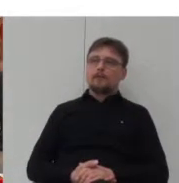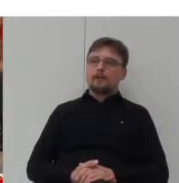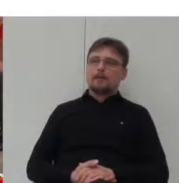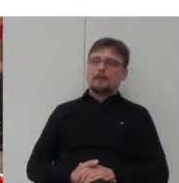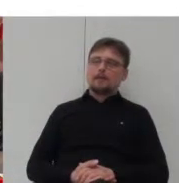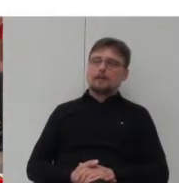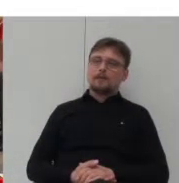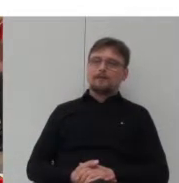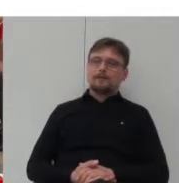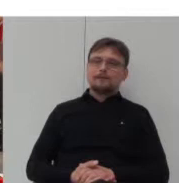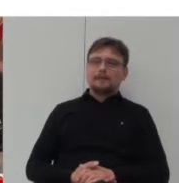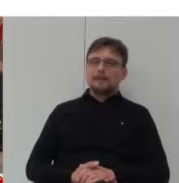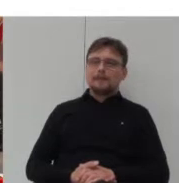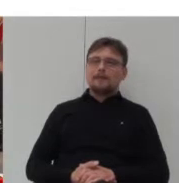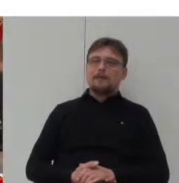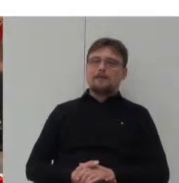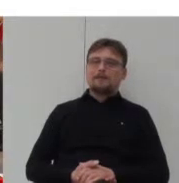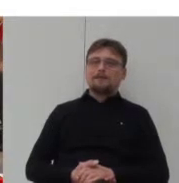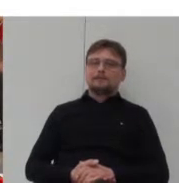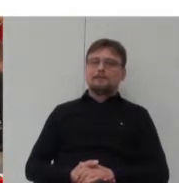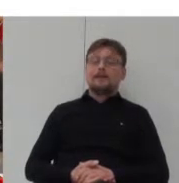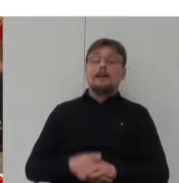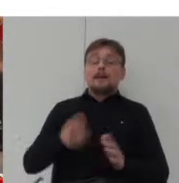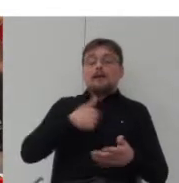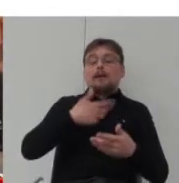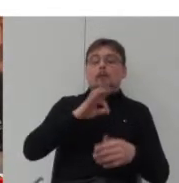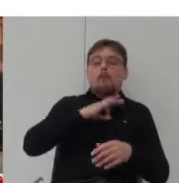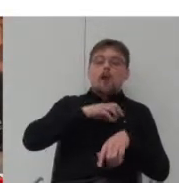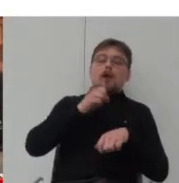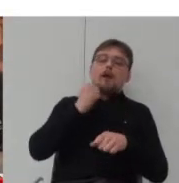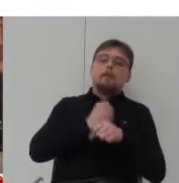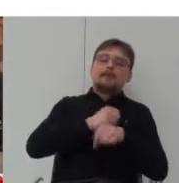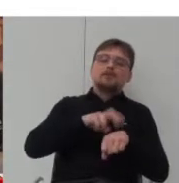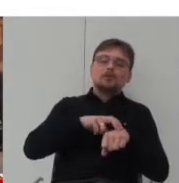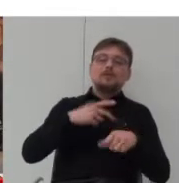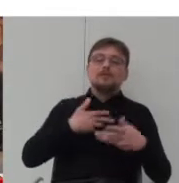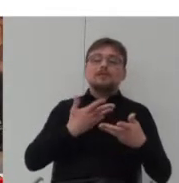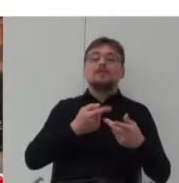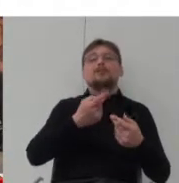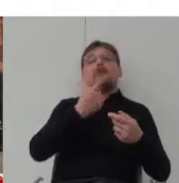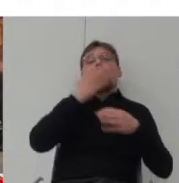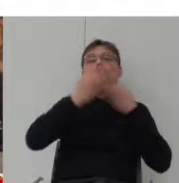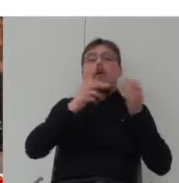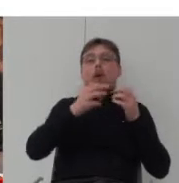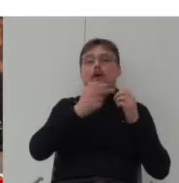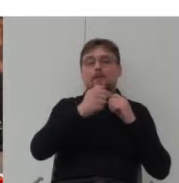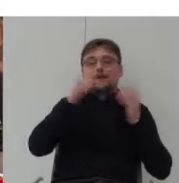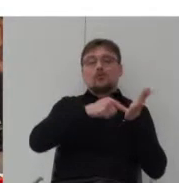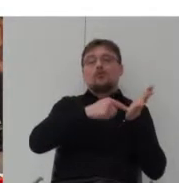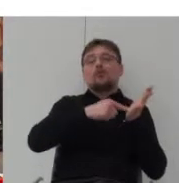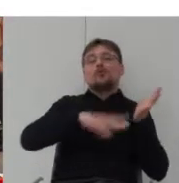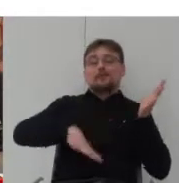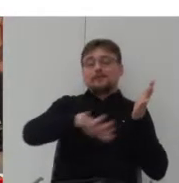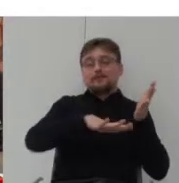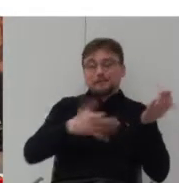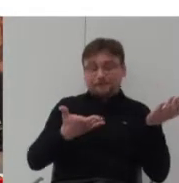postanowiłam się zająć właśnie tym terenem, właśnie ze względu na tą ciekawą lokalizację i właśnie to nowe rozwiązanie, które dla mnie jest